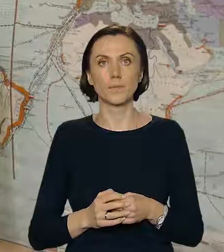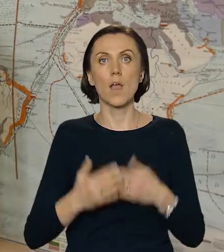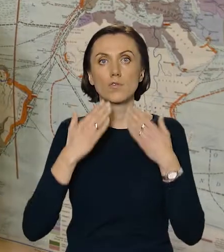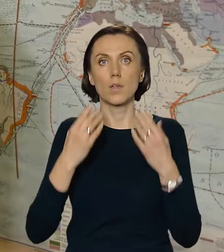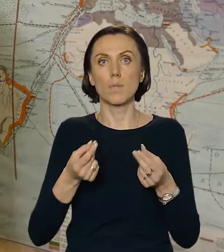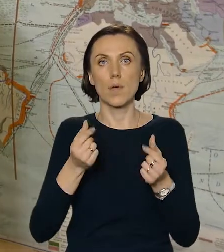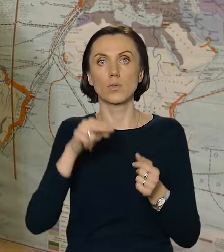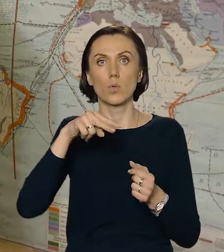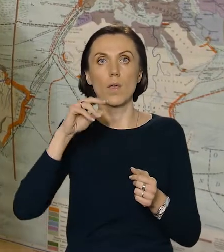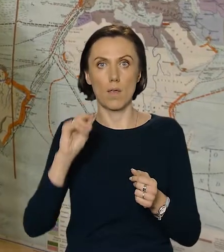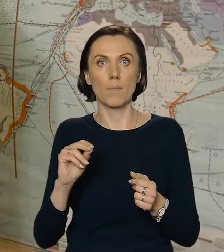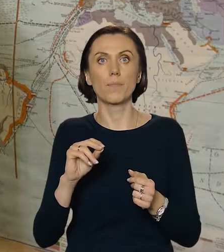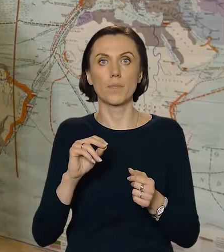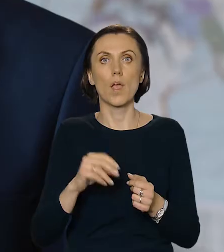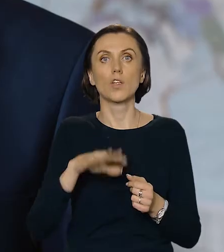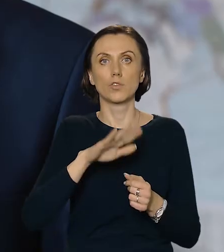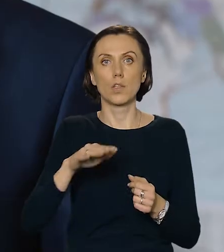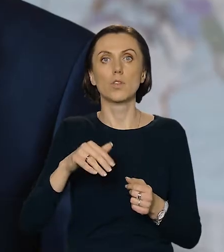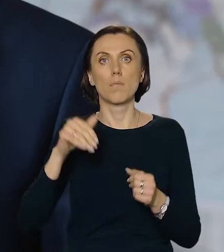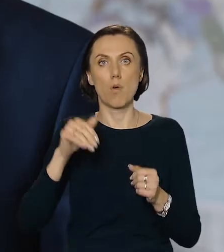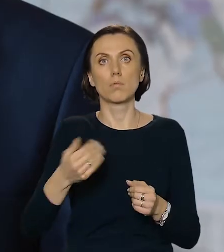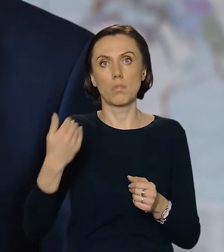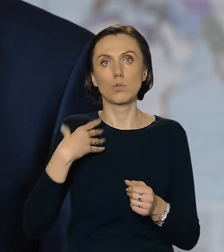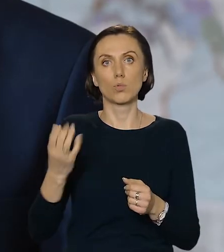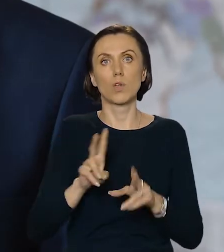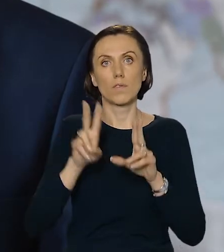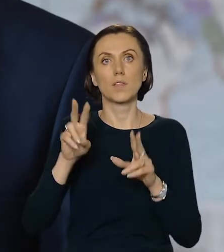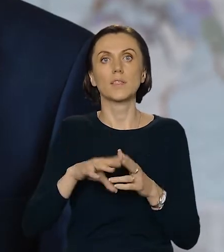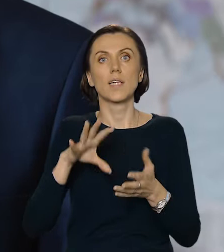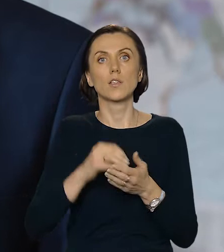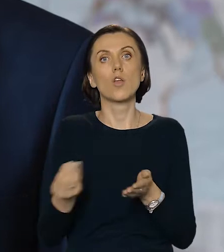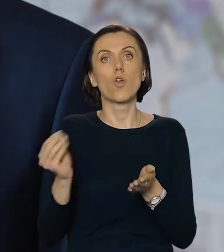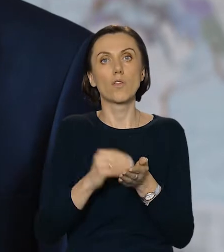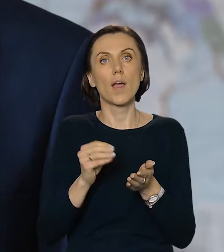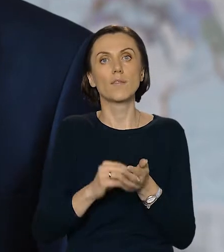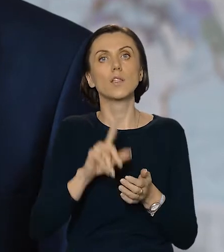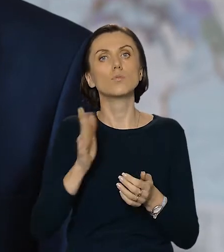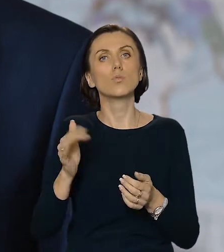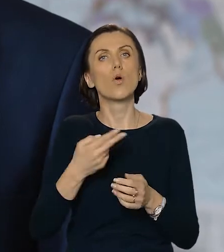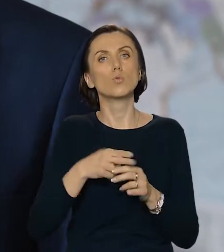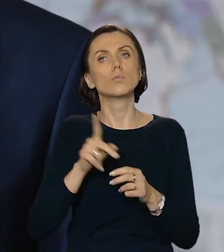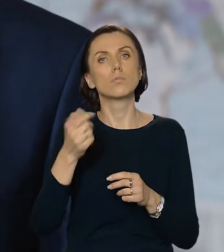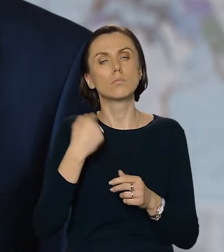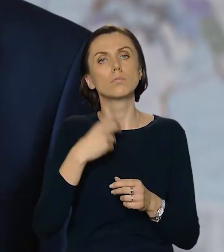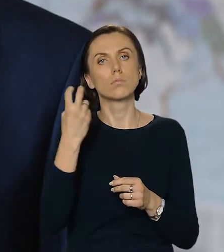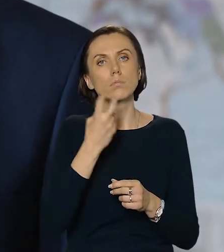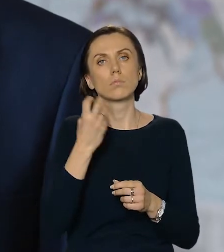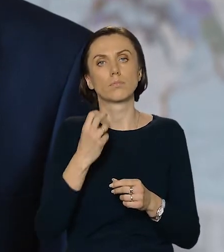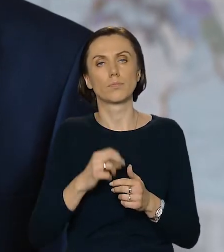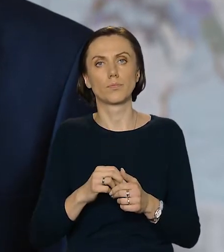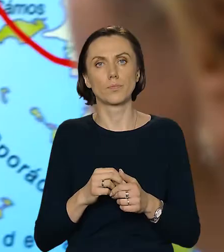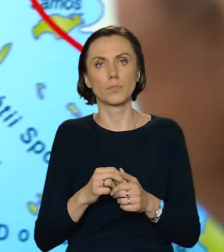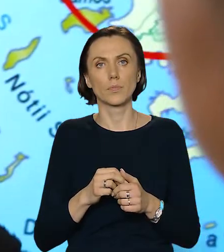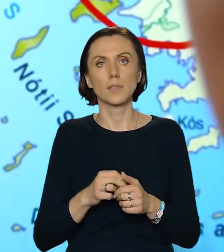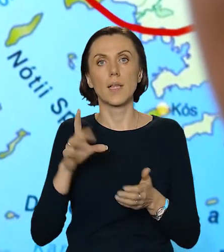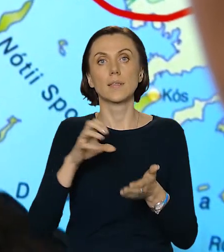Dzięki środkom europejskim uczniowie mieli możliwość uczestniczenia w zajęciach dodatkowych z przedmiotów, z których są najbardziej zainteresowani.